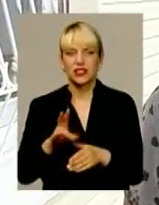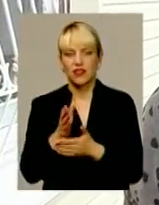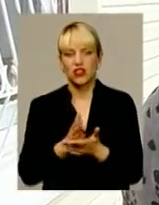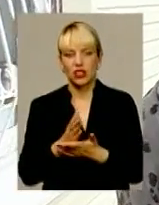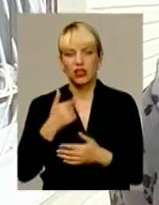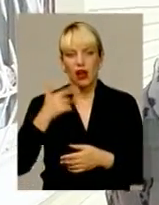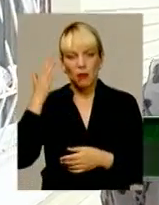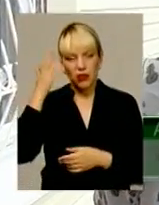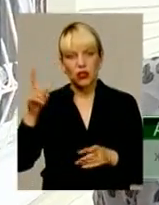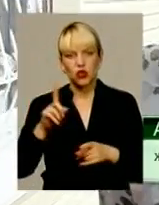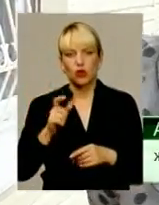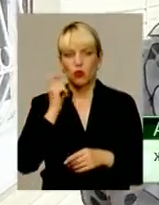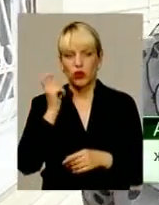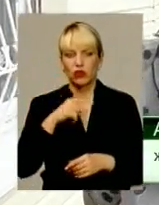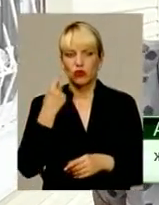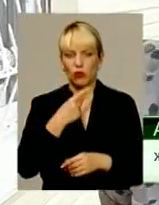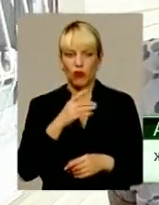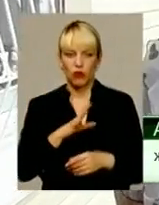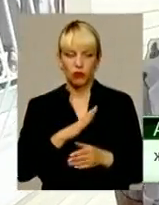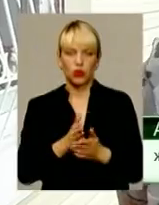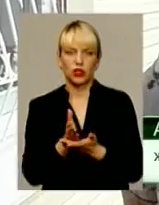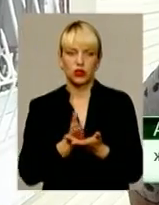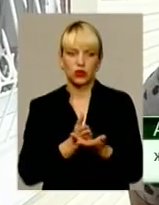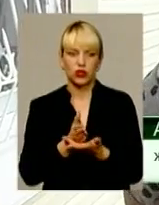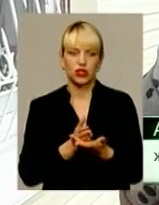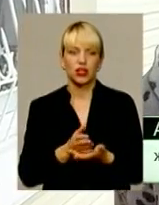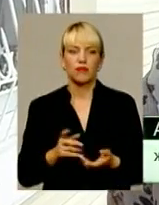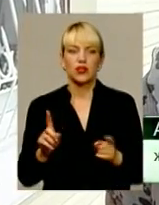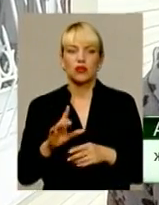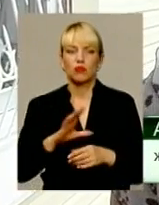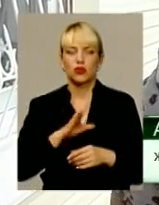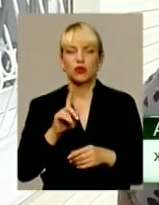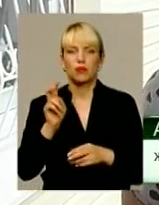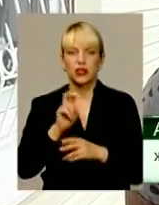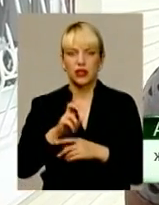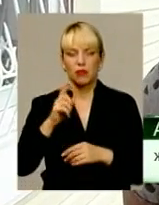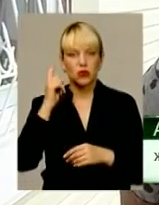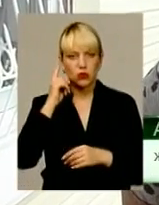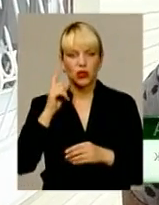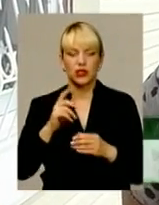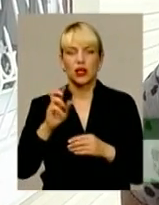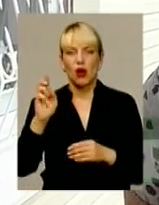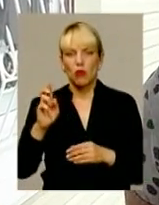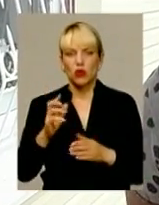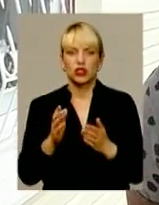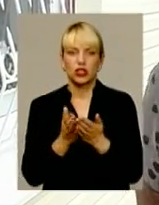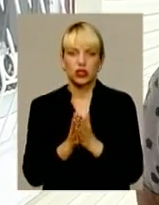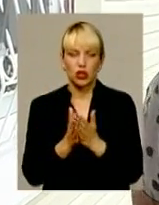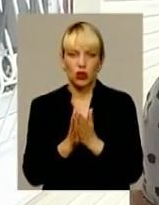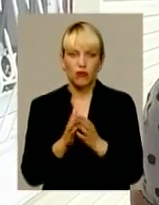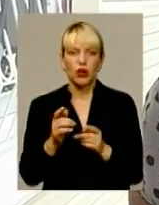своєю мовою українською було, щоб прийти послухати Боже слово своєю рідною українською мовою.